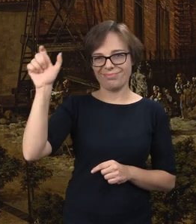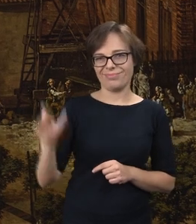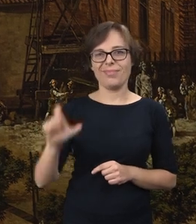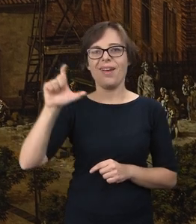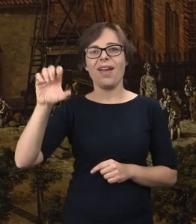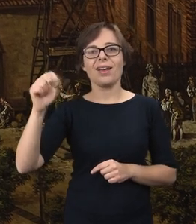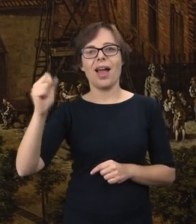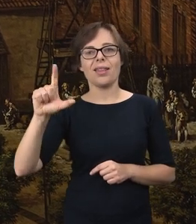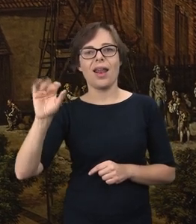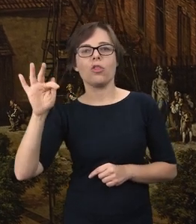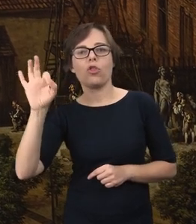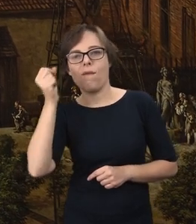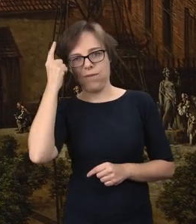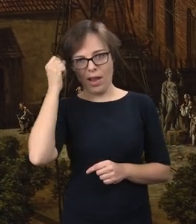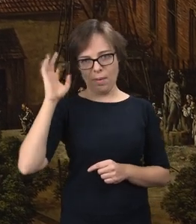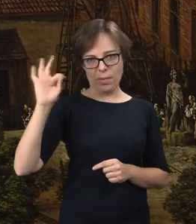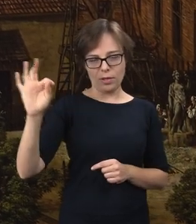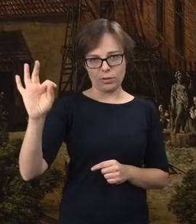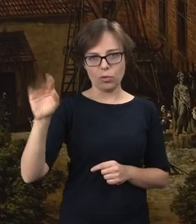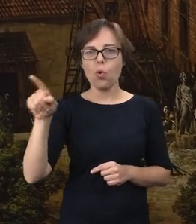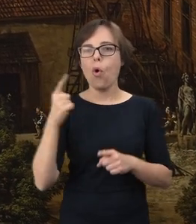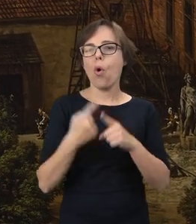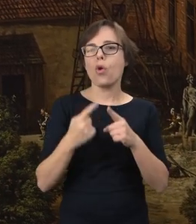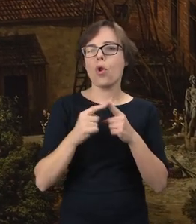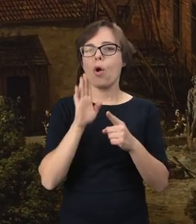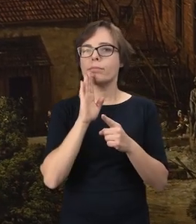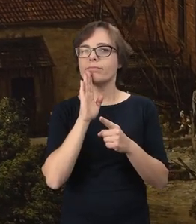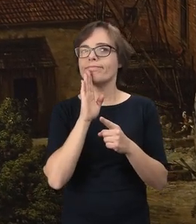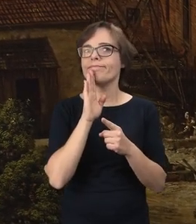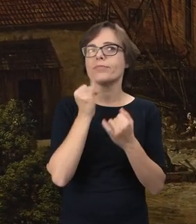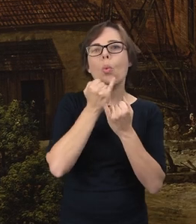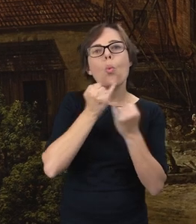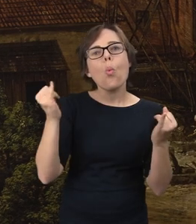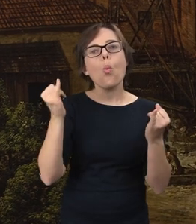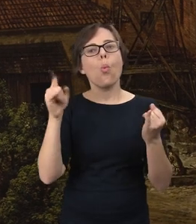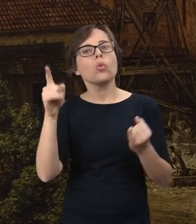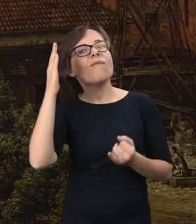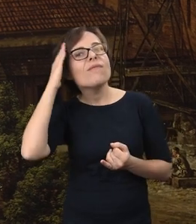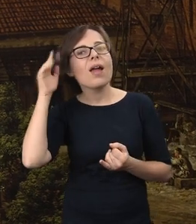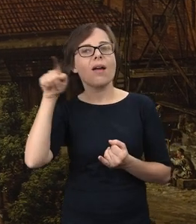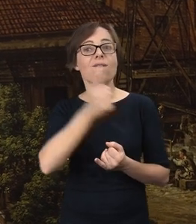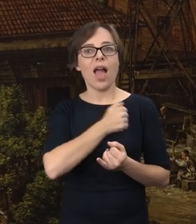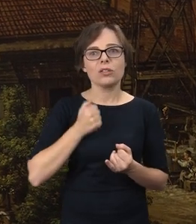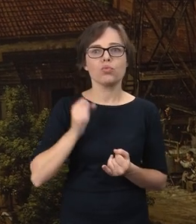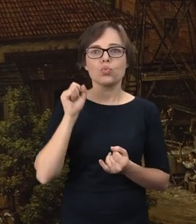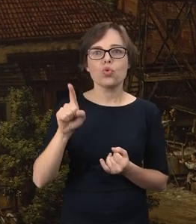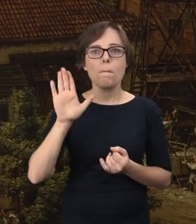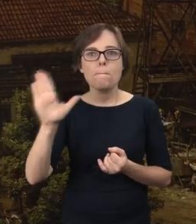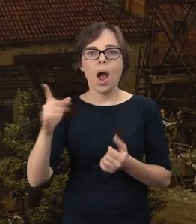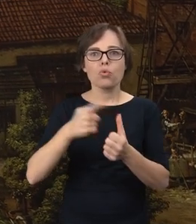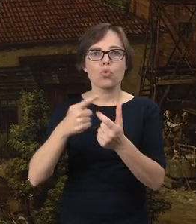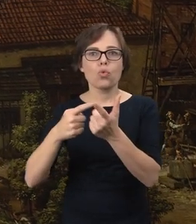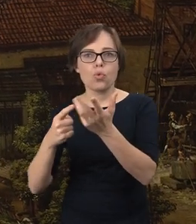jest rodzaj takiego malarskiego patchworku zestawionego z różnych rzeczy, o których on wiedział, że